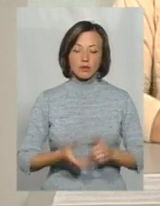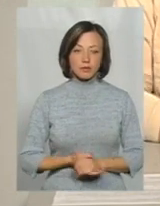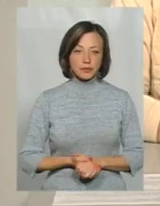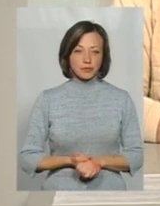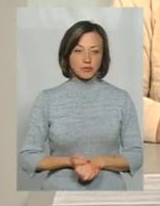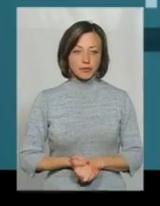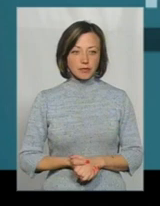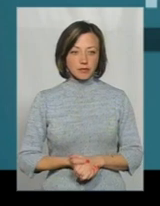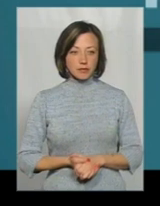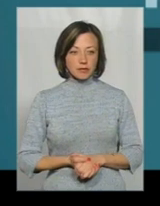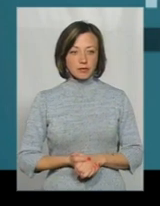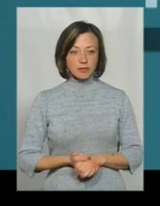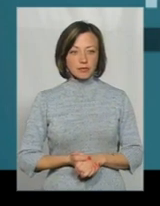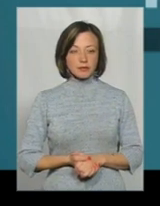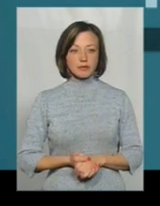Супрун.